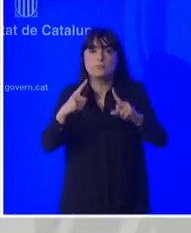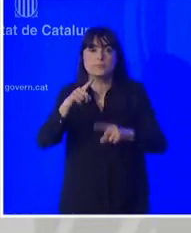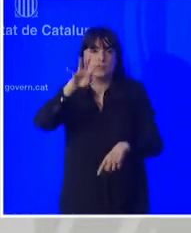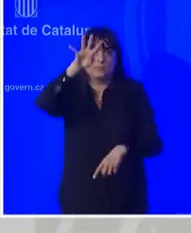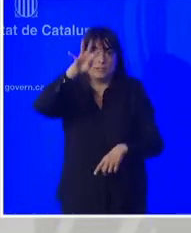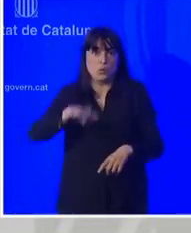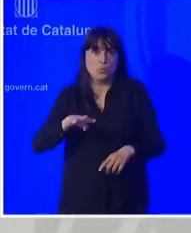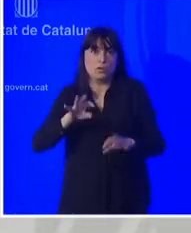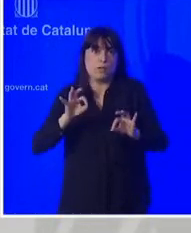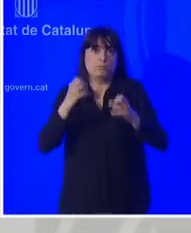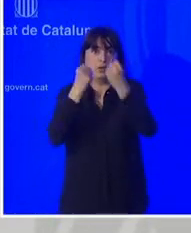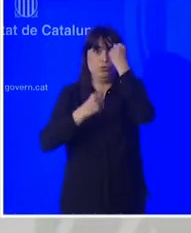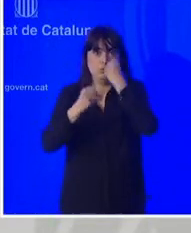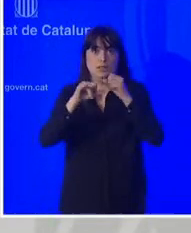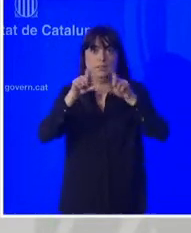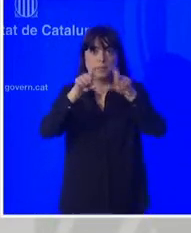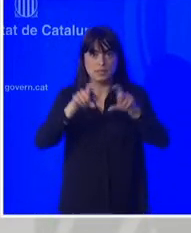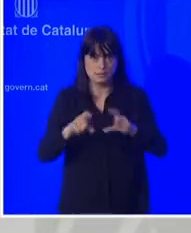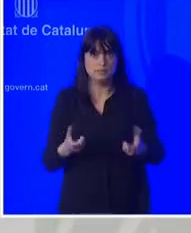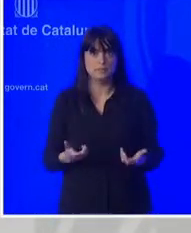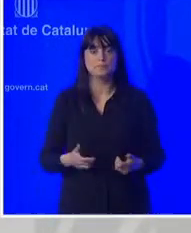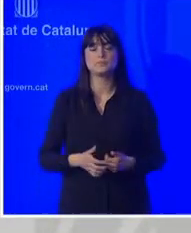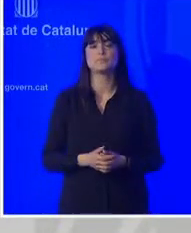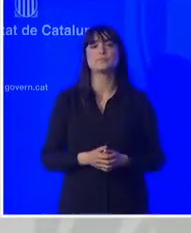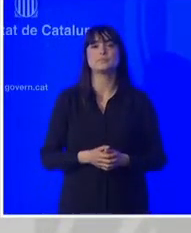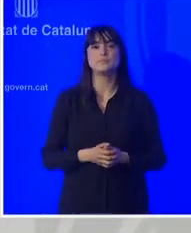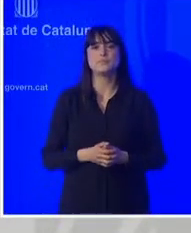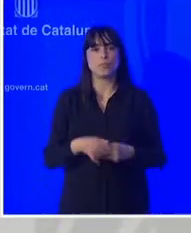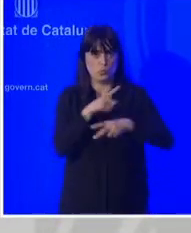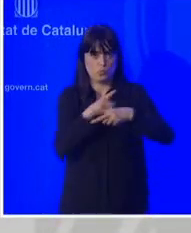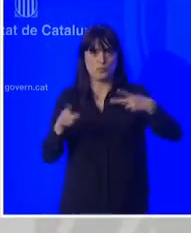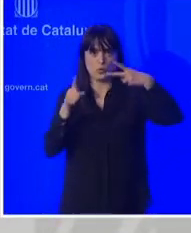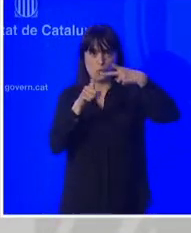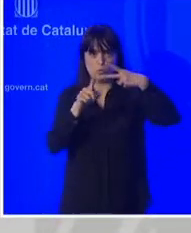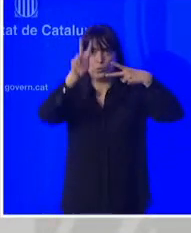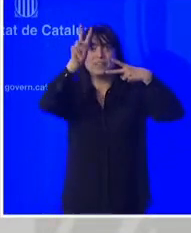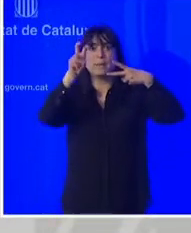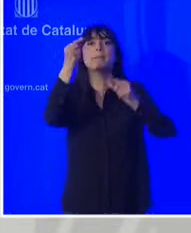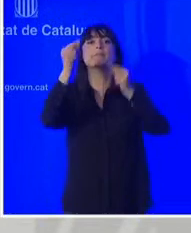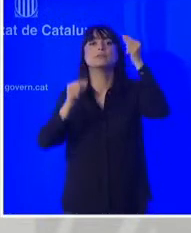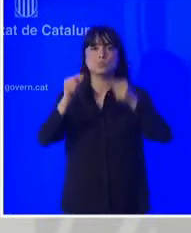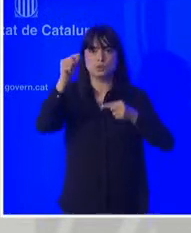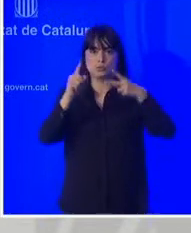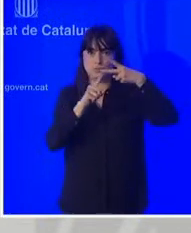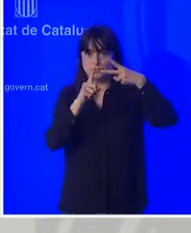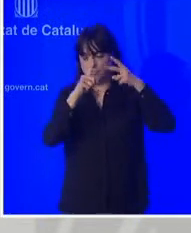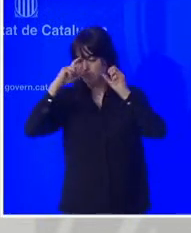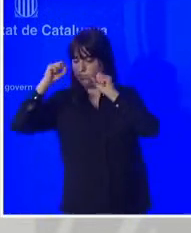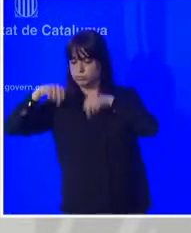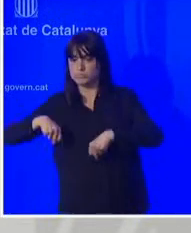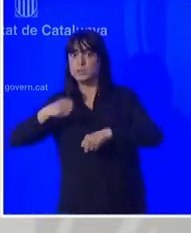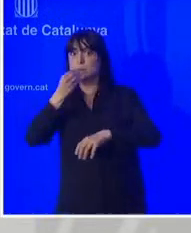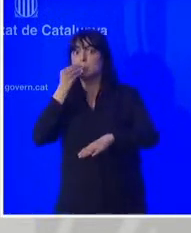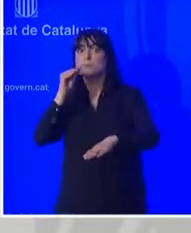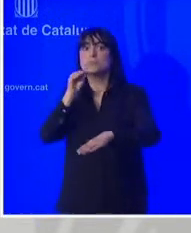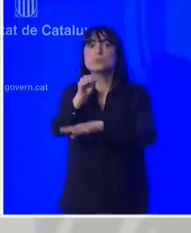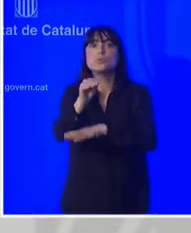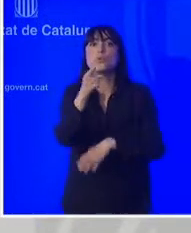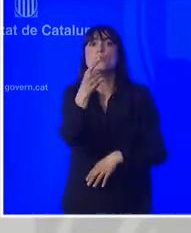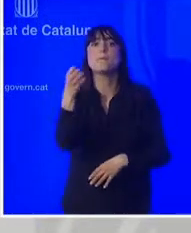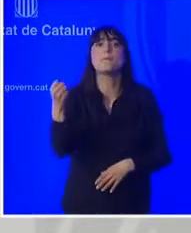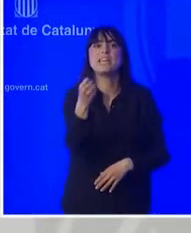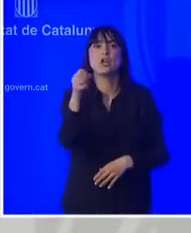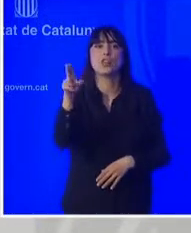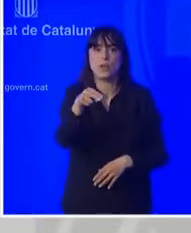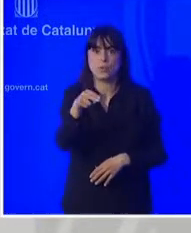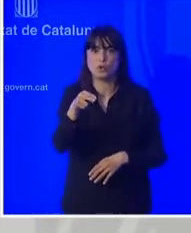empreses catalanes. I també en l'àmbit pressupostari, avui hem acordat destinar un milió d'euros per